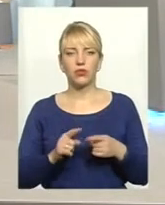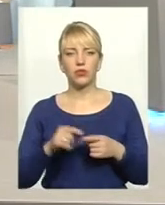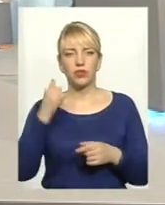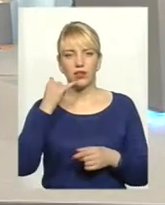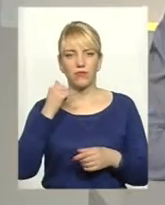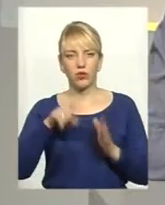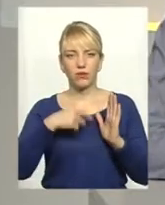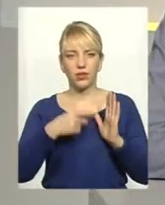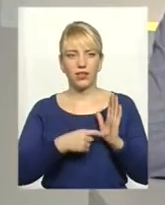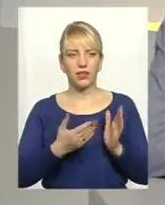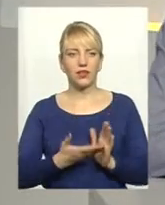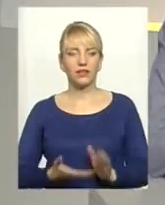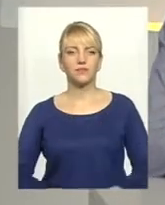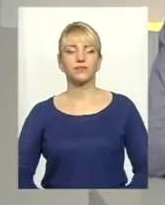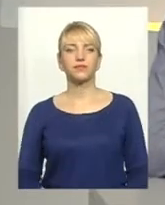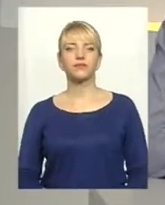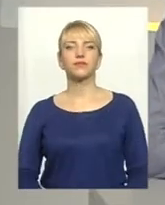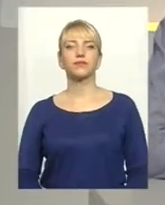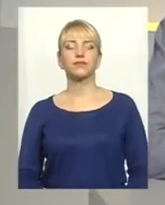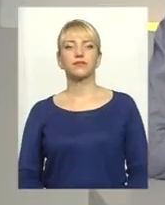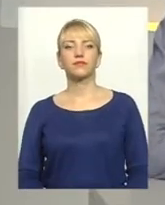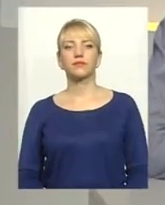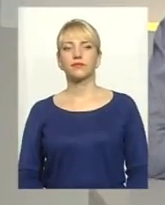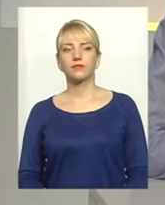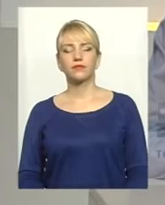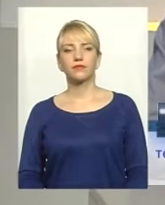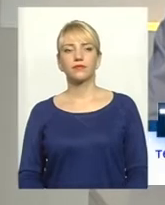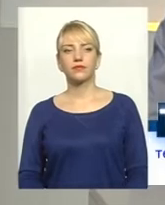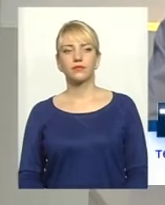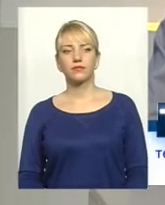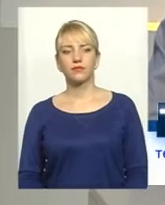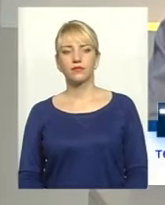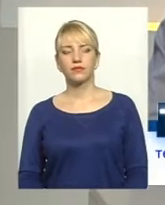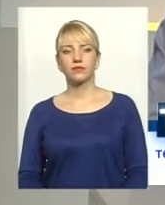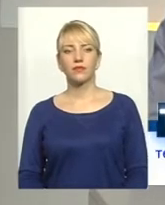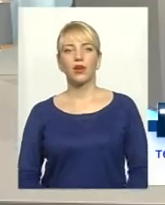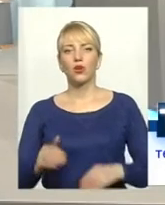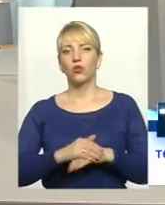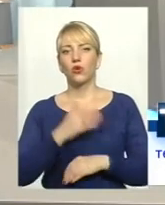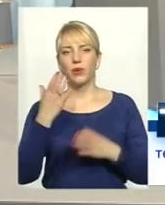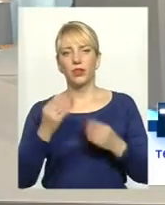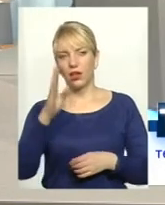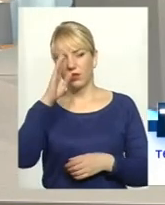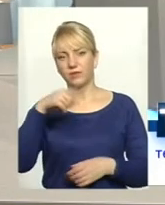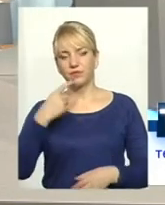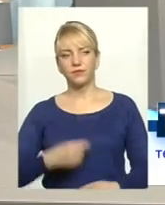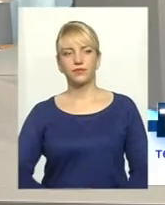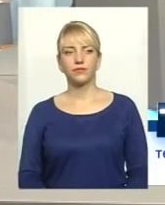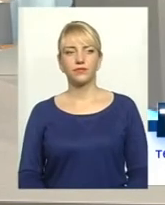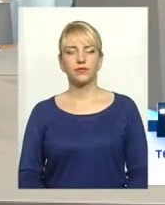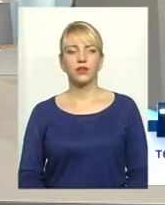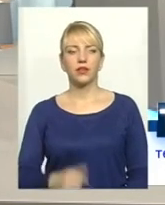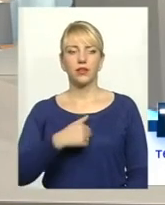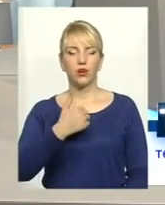настільки... послухаємо уважно. Алло, слухаємо вас. Доброго дня. Добрий день. Я